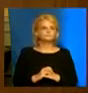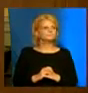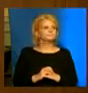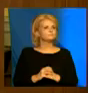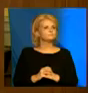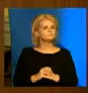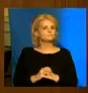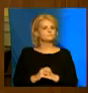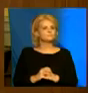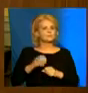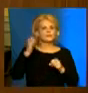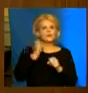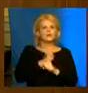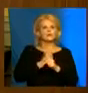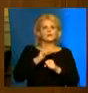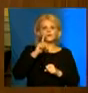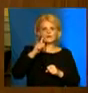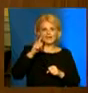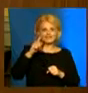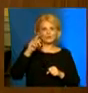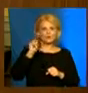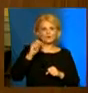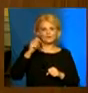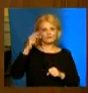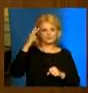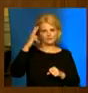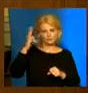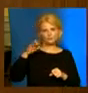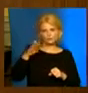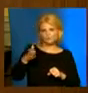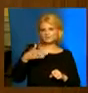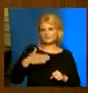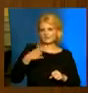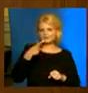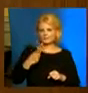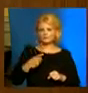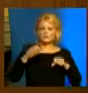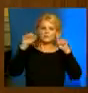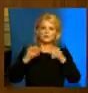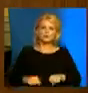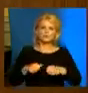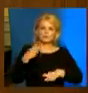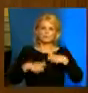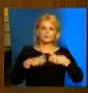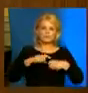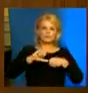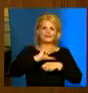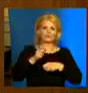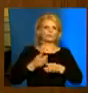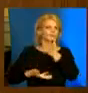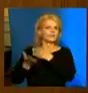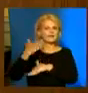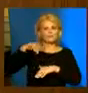Mielőtt megadnám a szót, Kovács László képviselő úrnak szeretnék én is annyit hozzátenni, valóban nagyon komoly problémát okozott ez az elmúlt hónapokban.